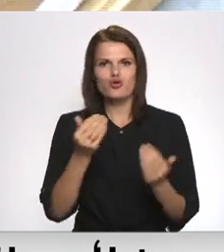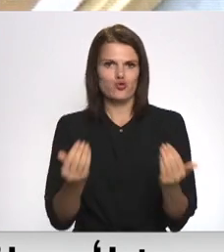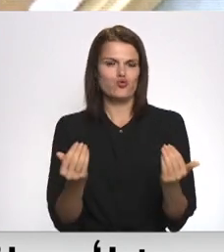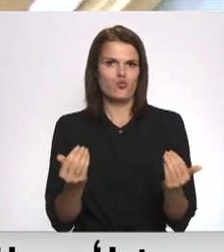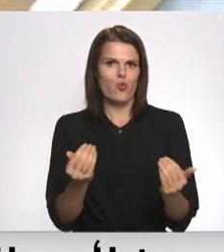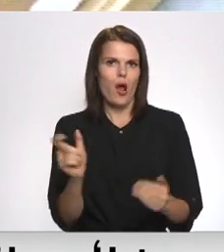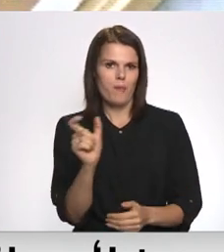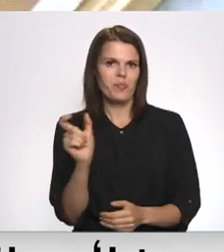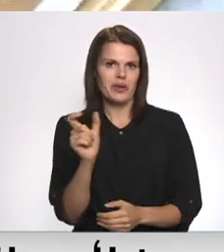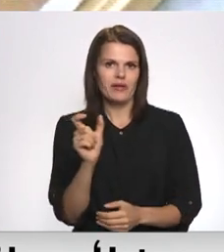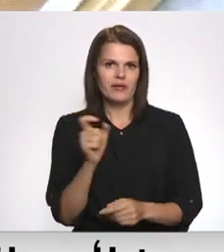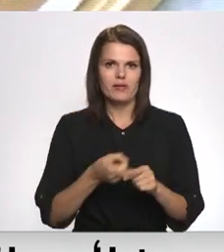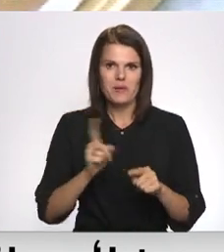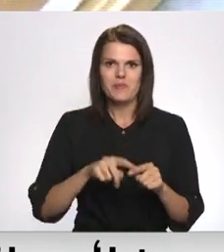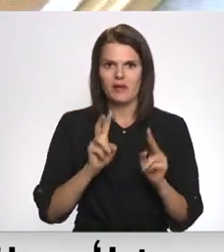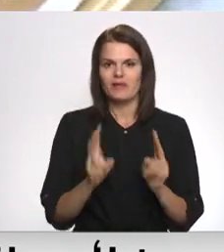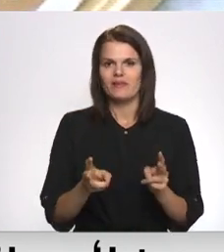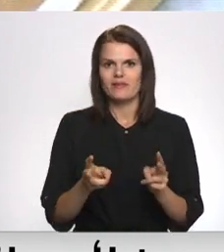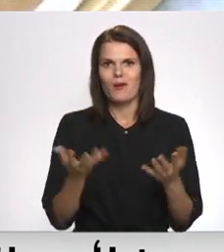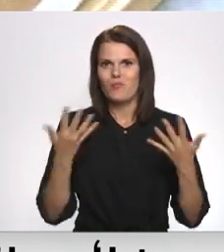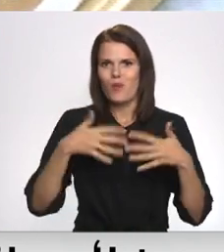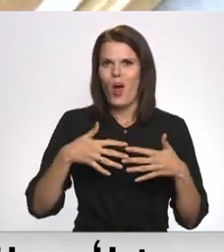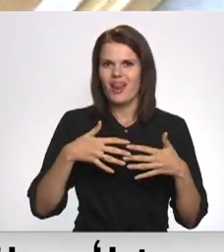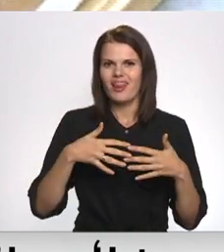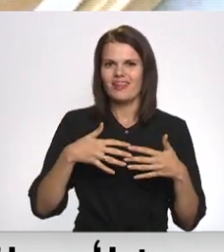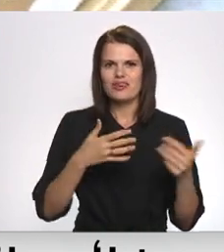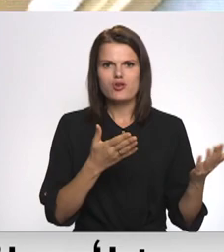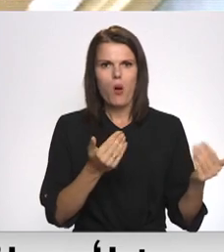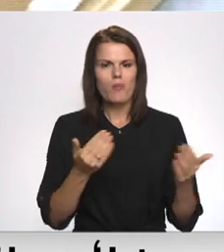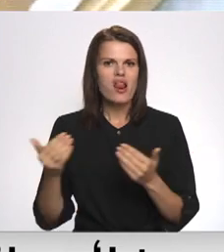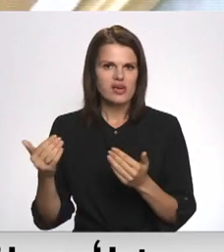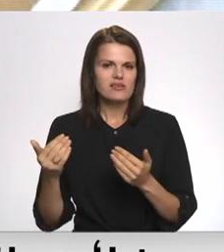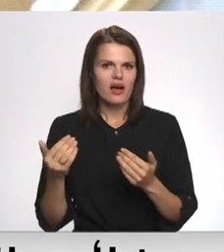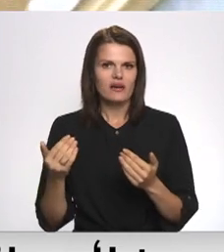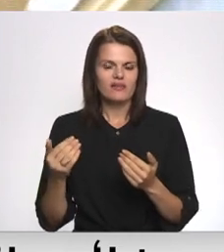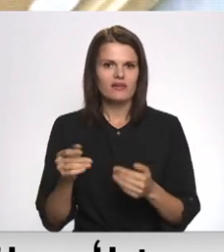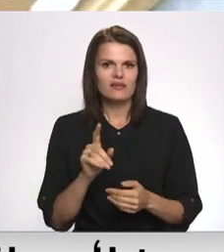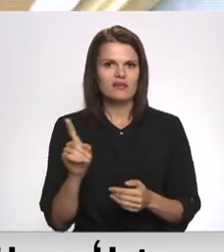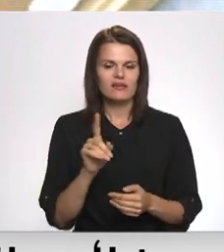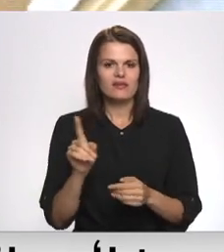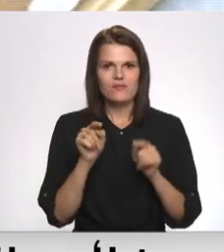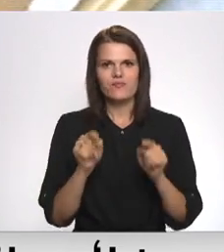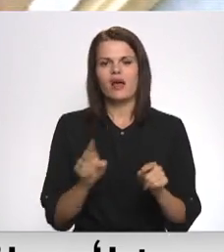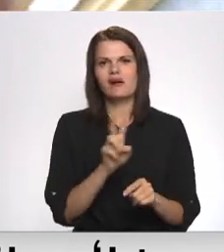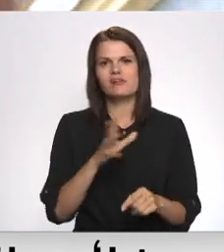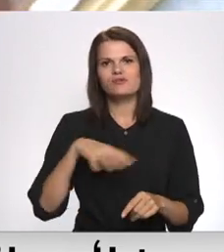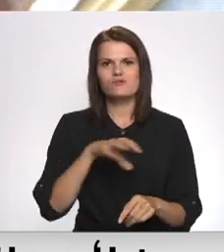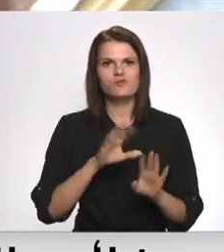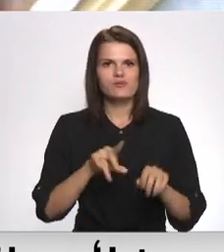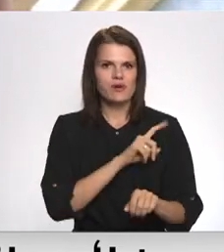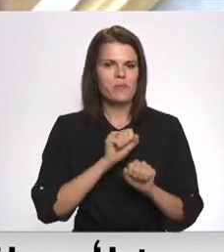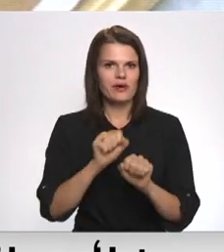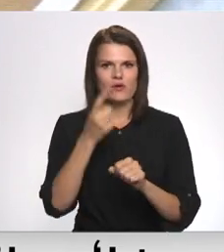jo, nu, teiksim, tāda politiska mobilizācija ir, varbūt, tā, kas mums var pasargāt no